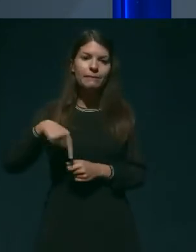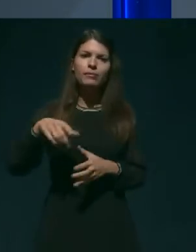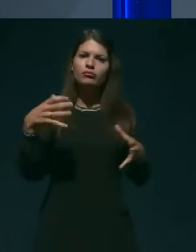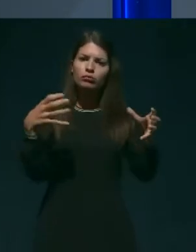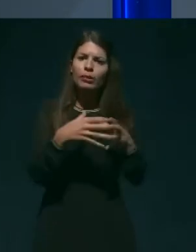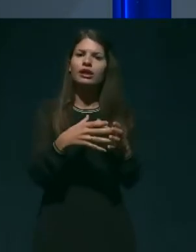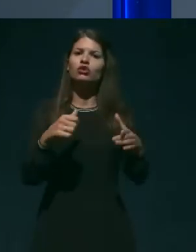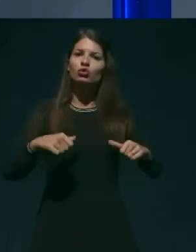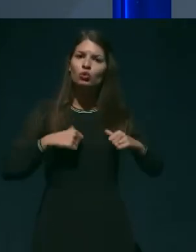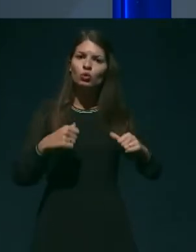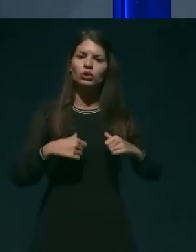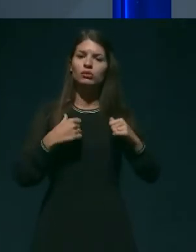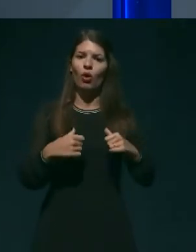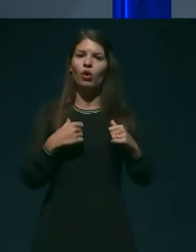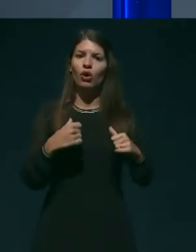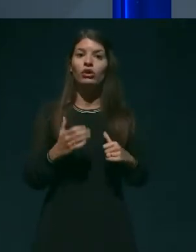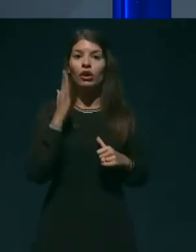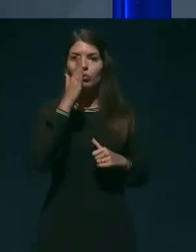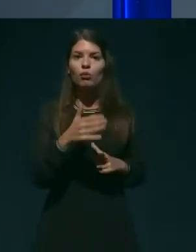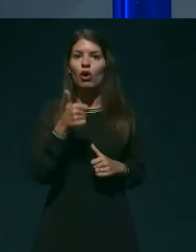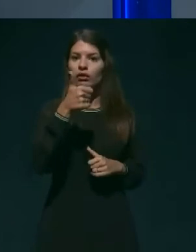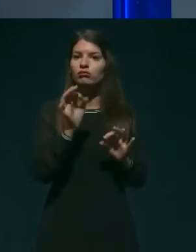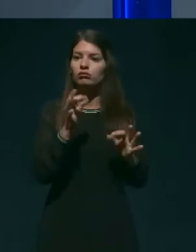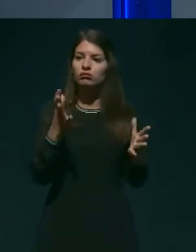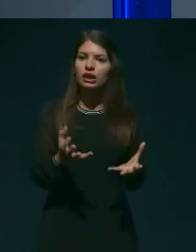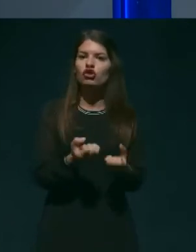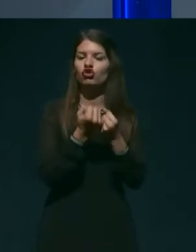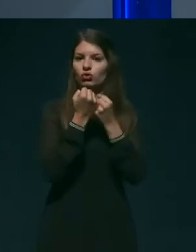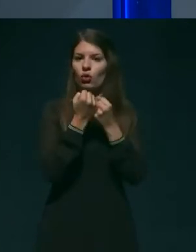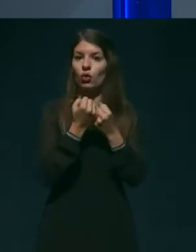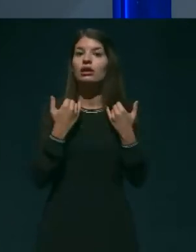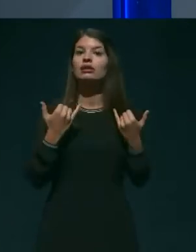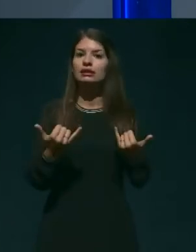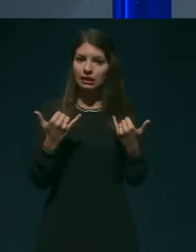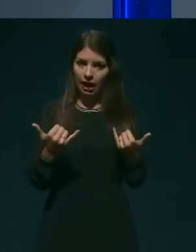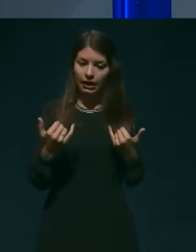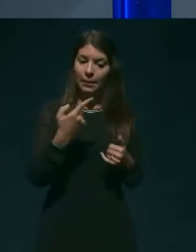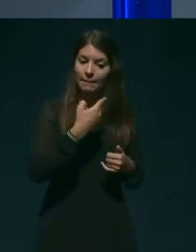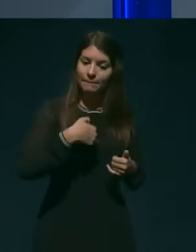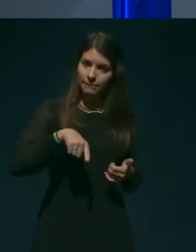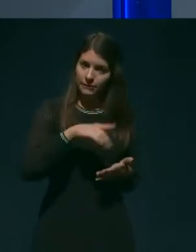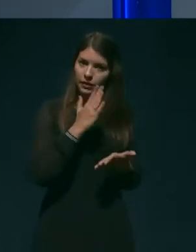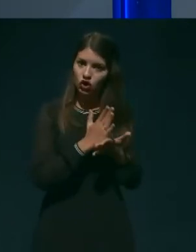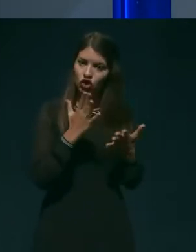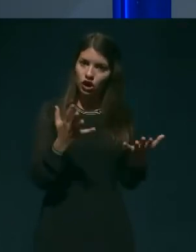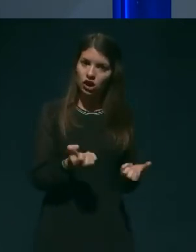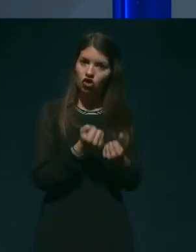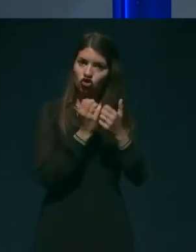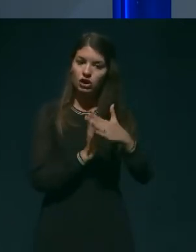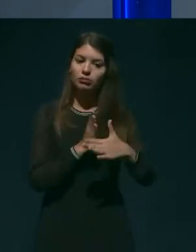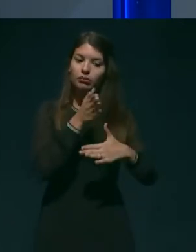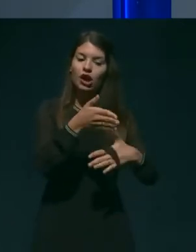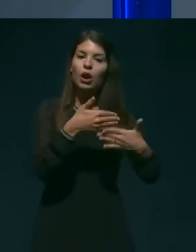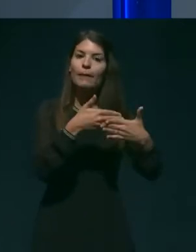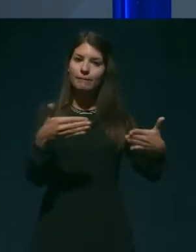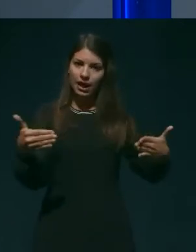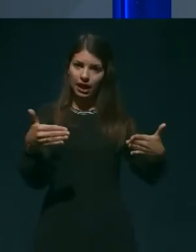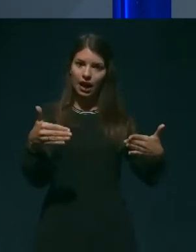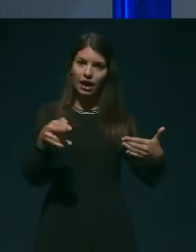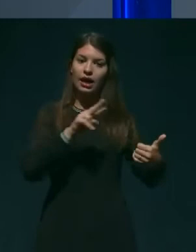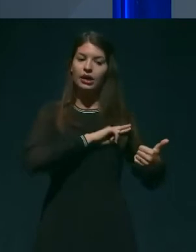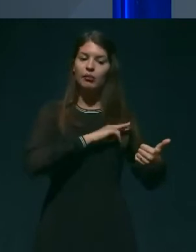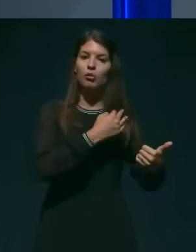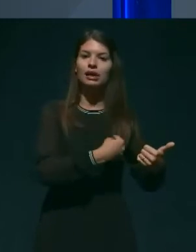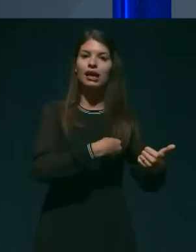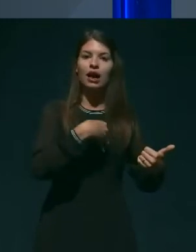sorazmerna rešitev. Tako, naprimer, zdaj trenutno imamo rešeno na tak način prestopanje meje med Republiko Hrvaško in